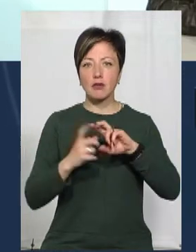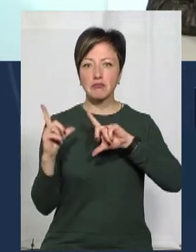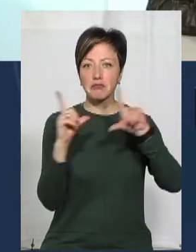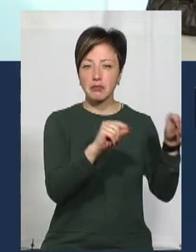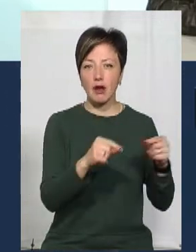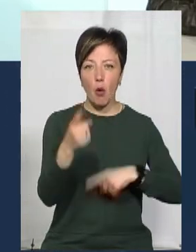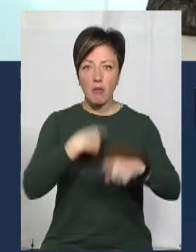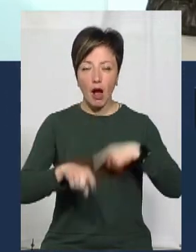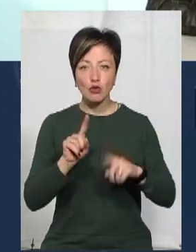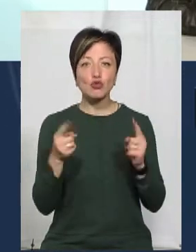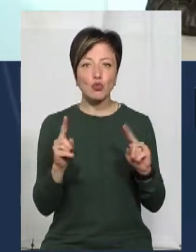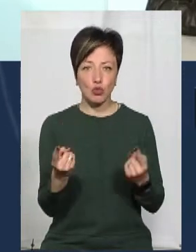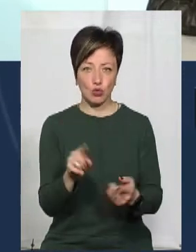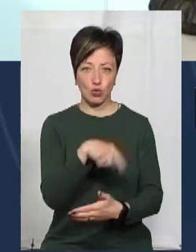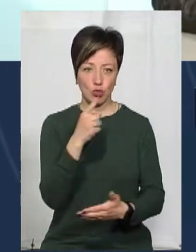-Франківщини?